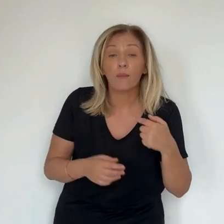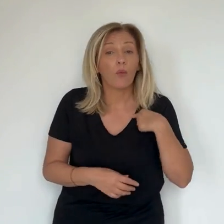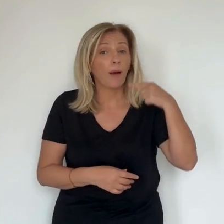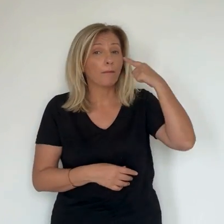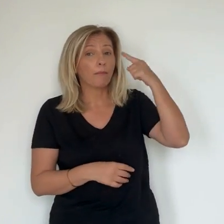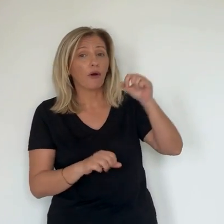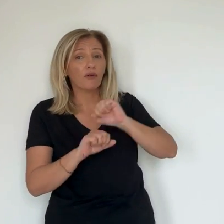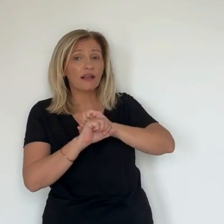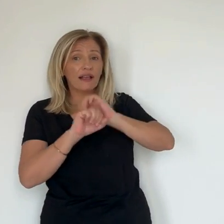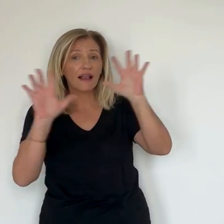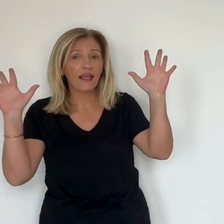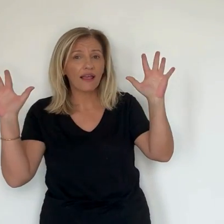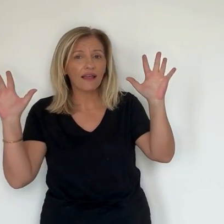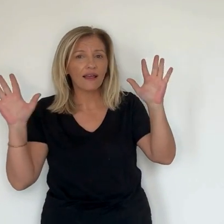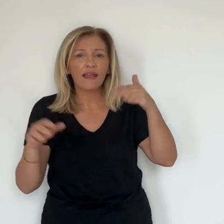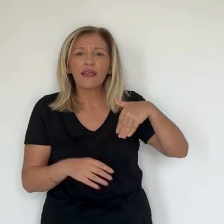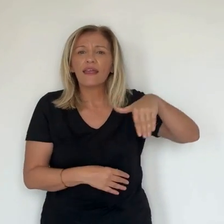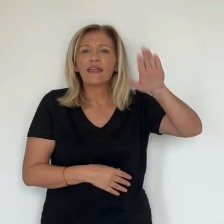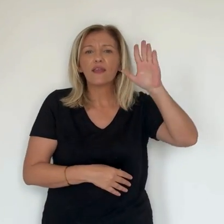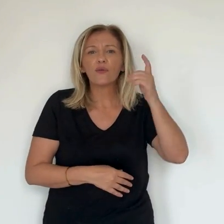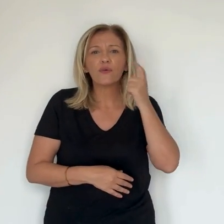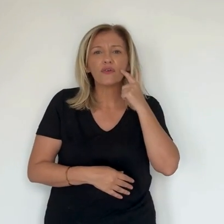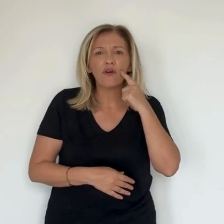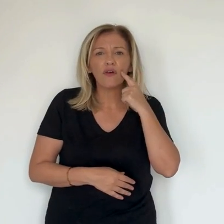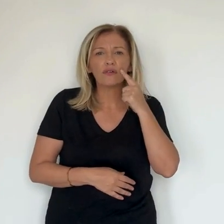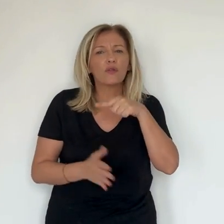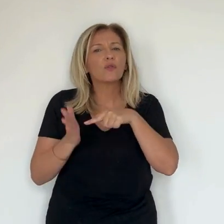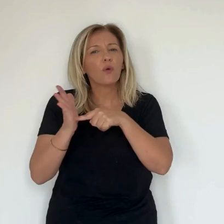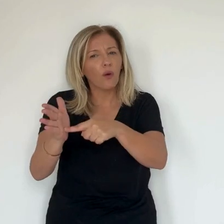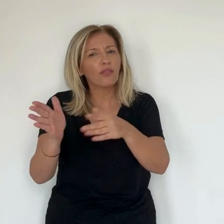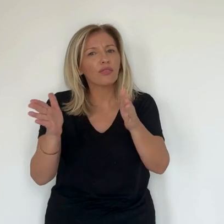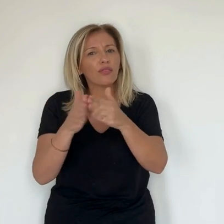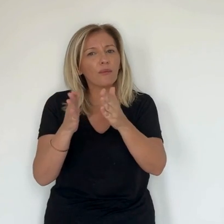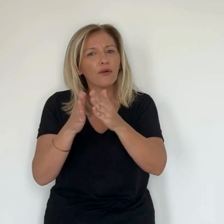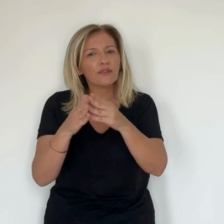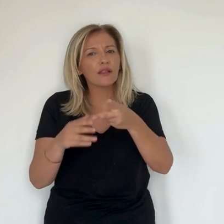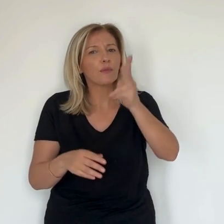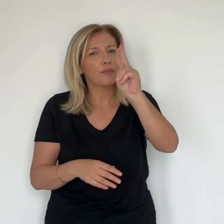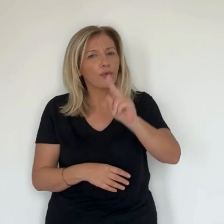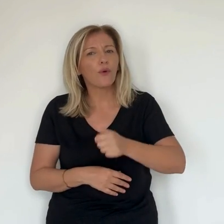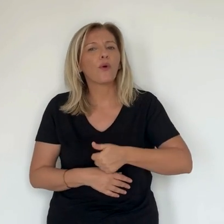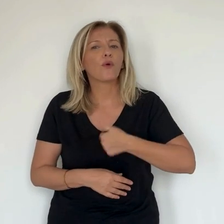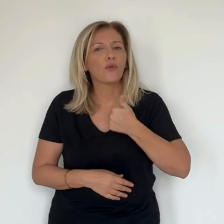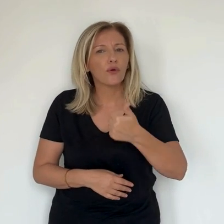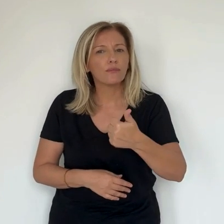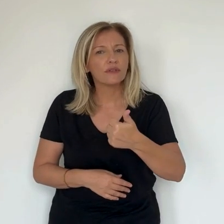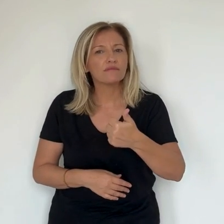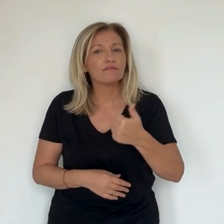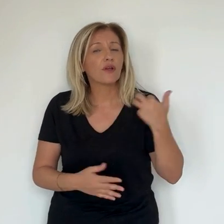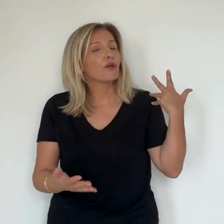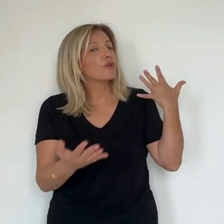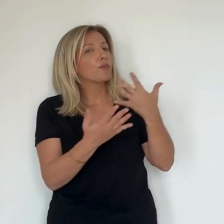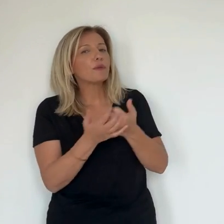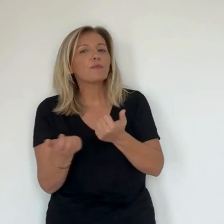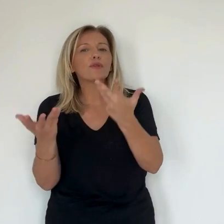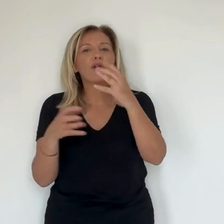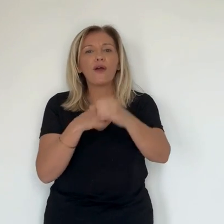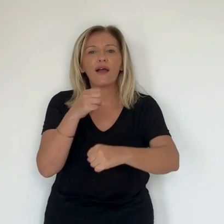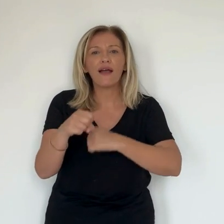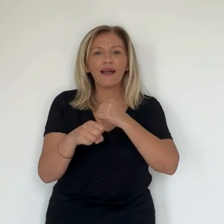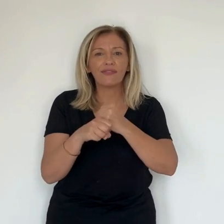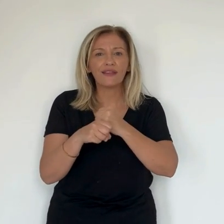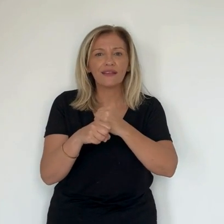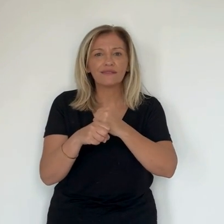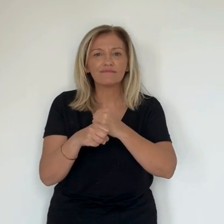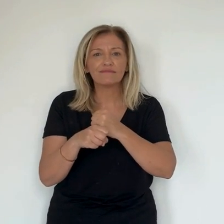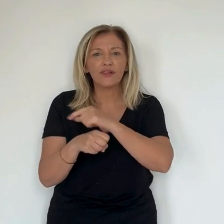à revendiquer cette autonomie puisqu'ils font depuis plusieurs années des campagnes électorales qui aboutissent